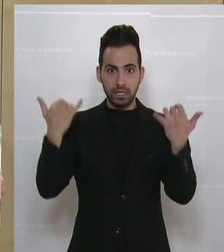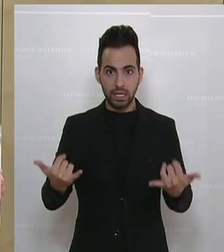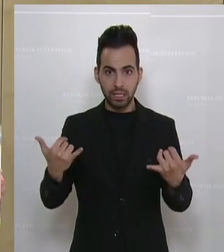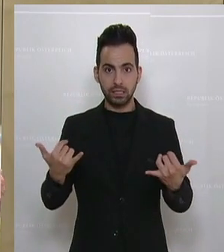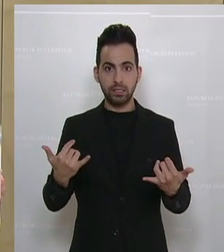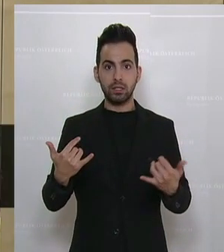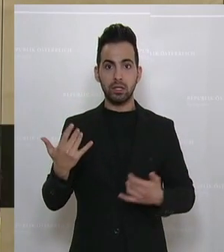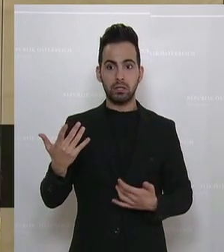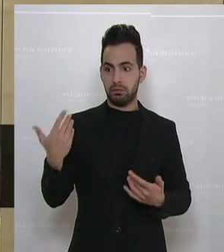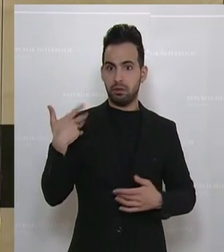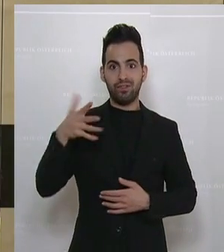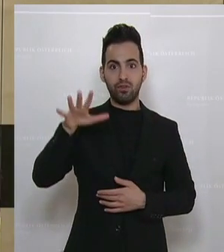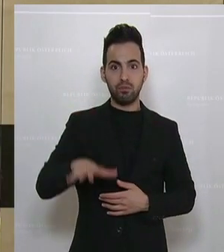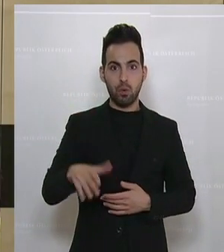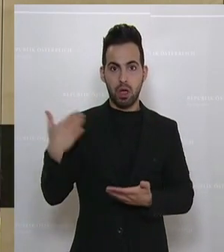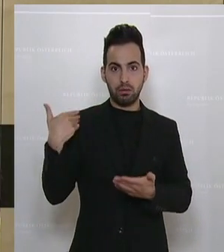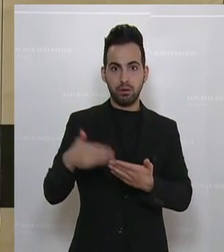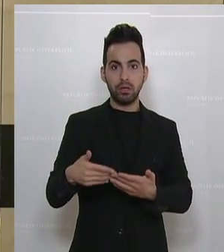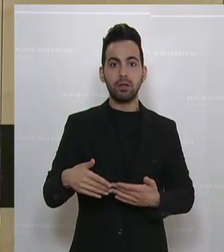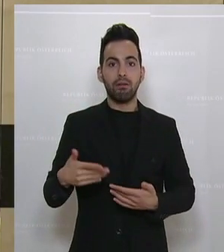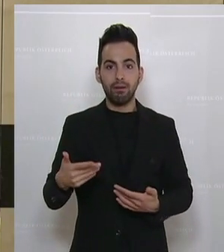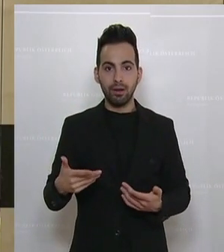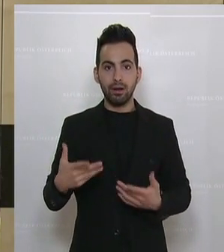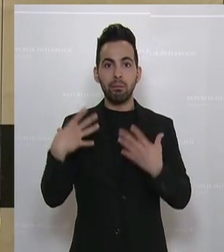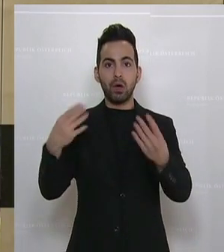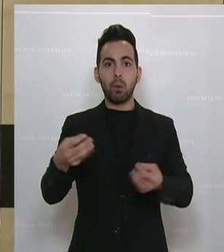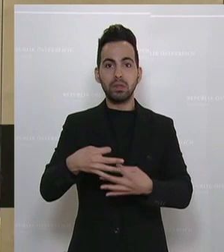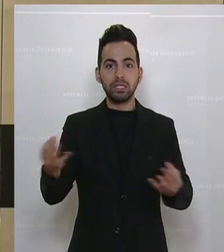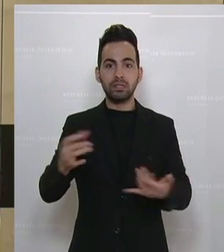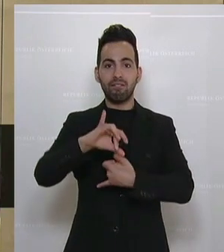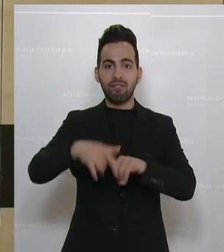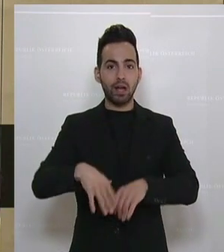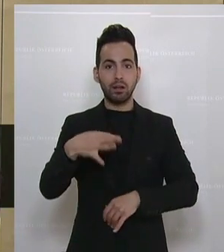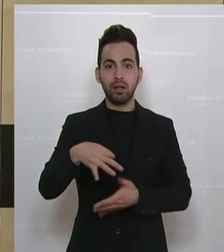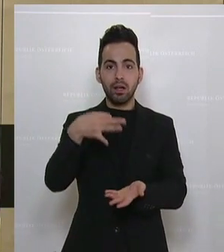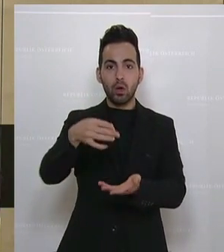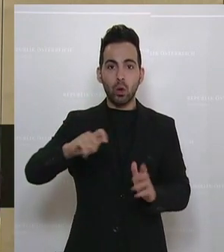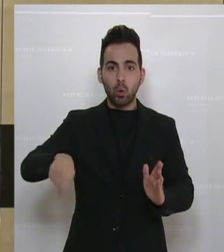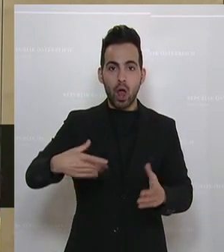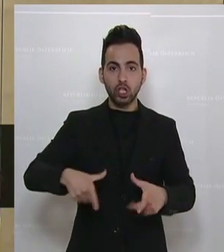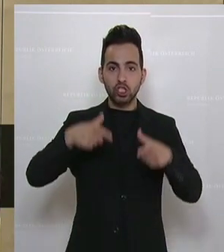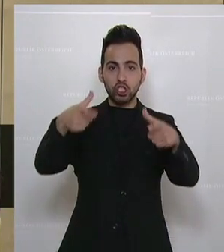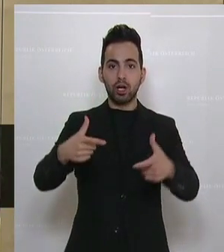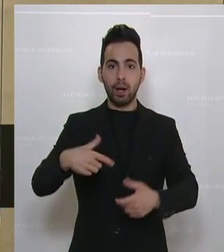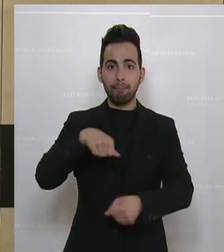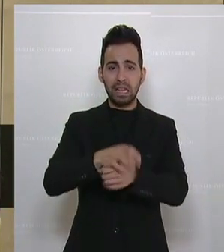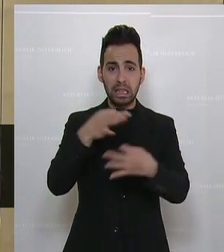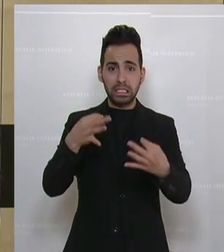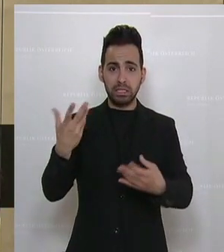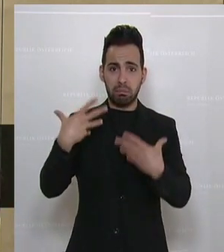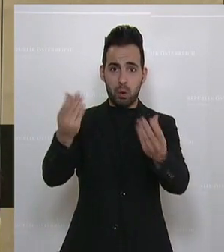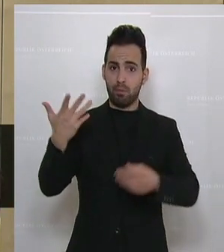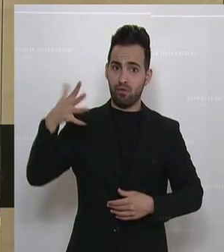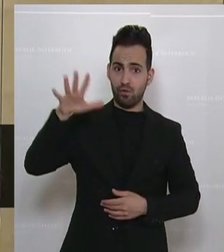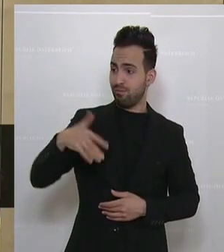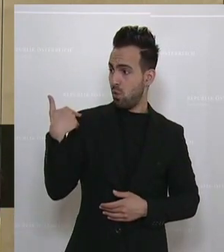bekommen Sie seit fünf Monaten in der Gastronomie nicht einmal ein Glas Wein, Gulasch oder Bier. Seit fünf